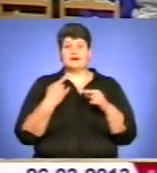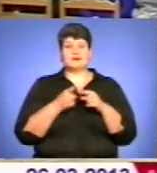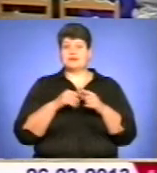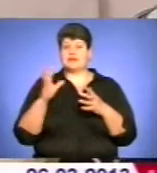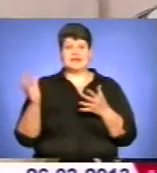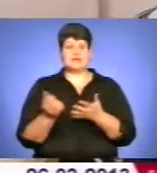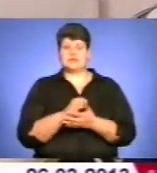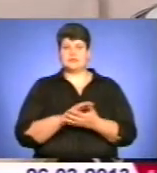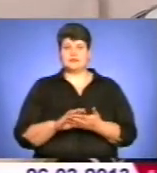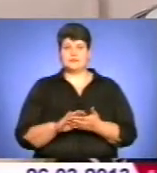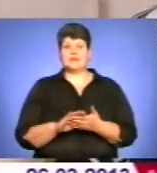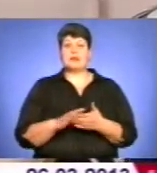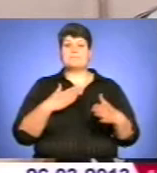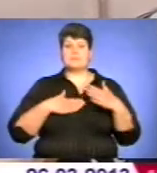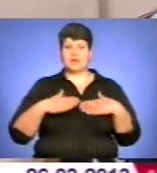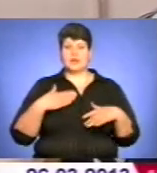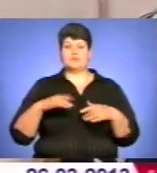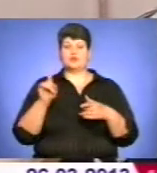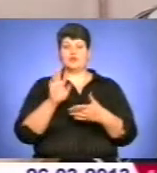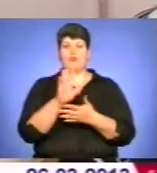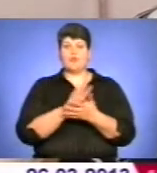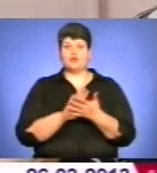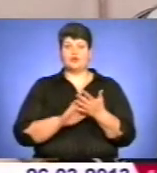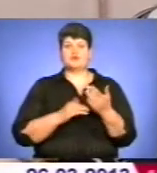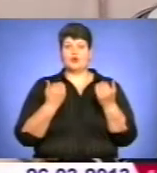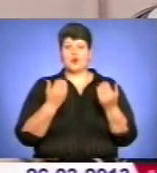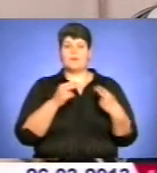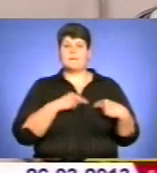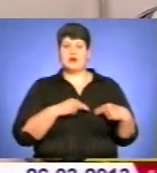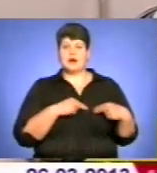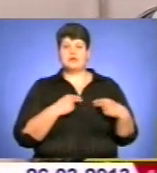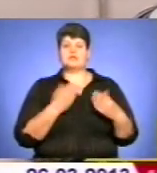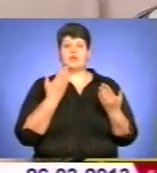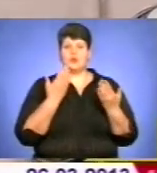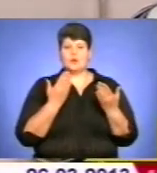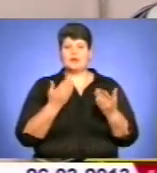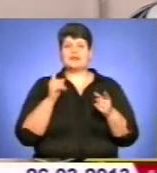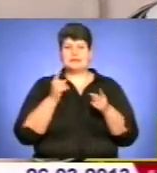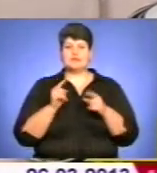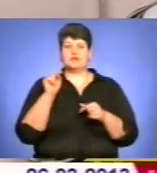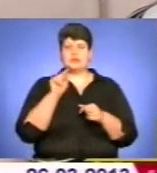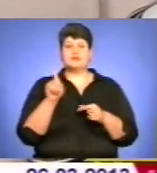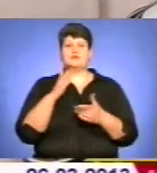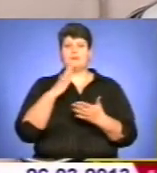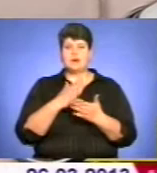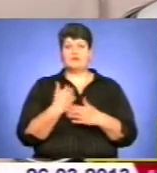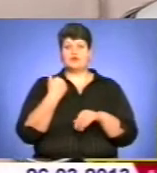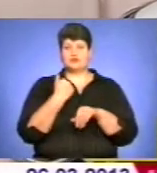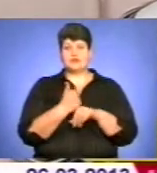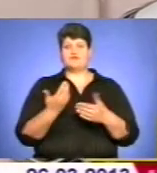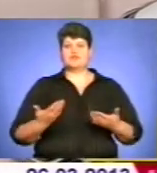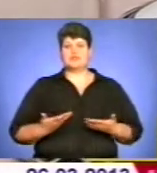здійснилися. Приємно, що продовжується його праця, його дійсно те, що він мав основне в житті, бо